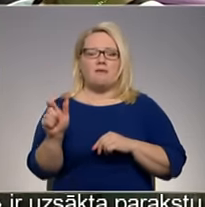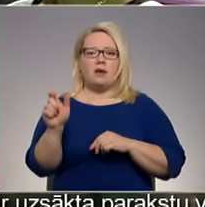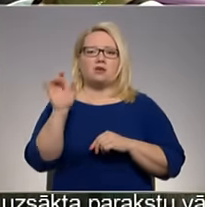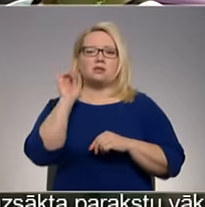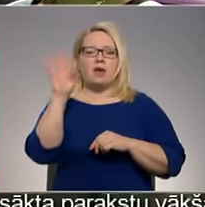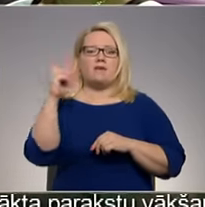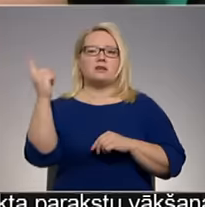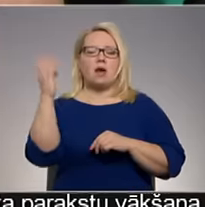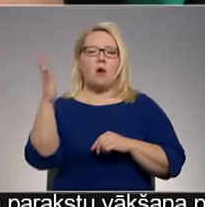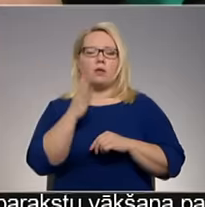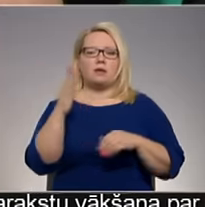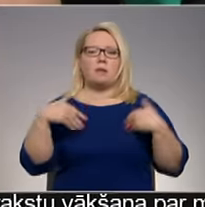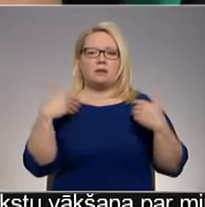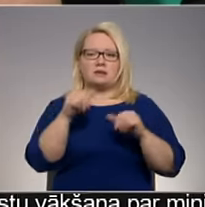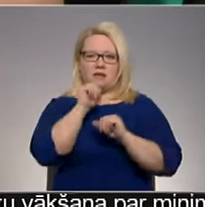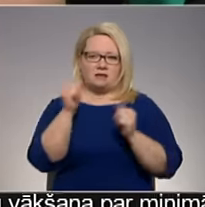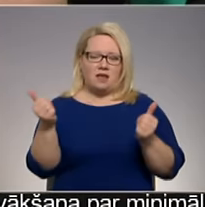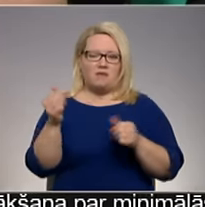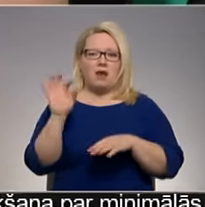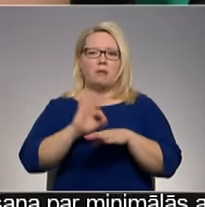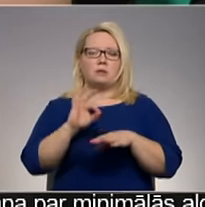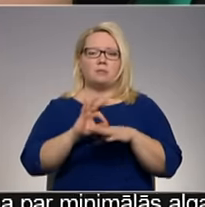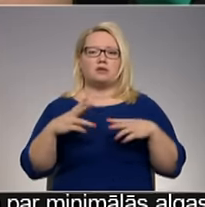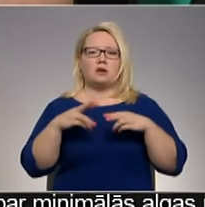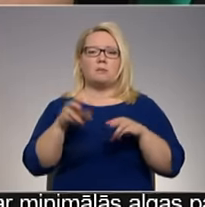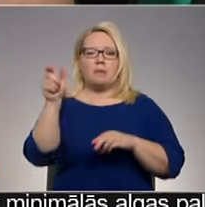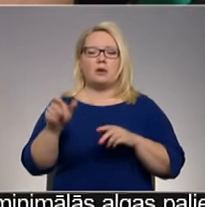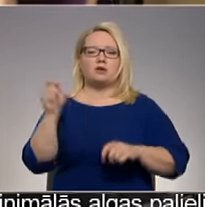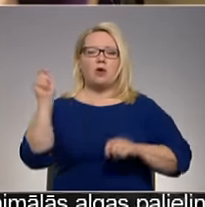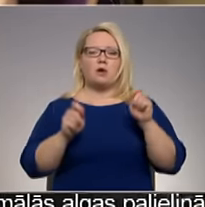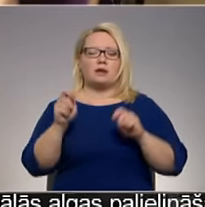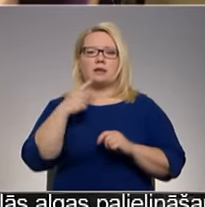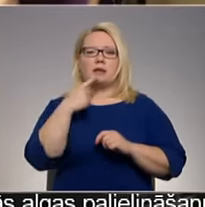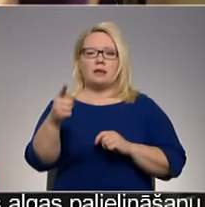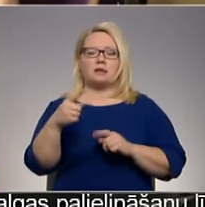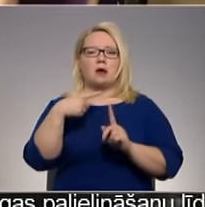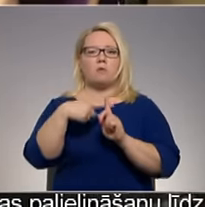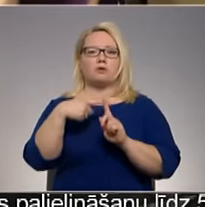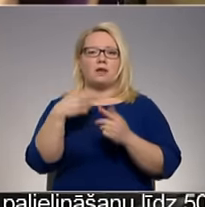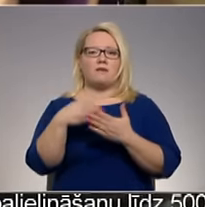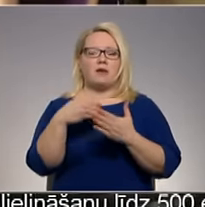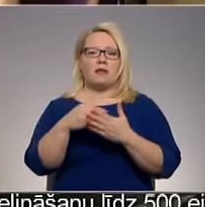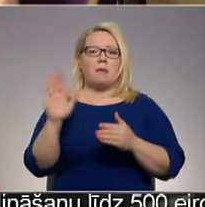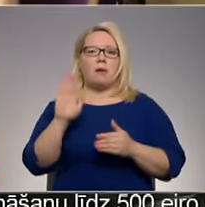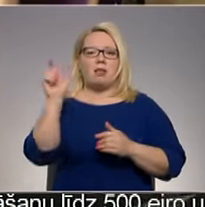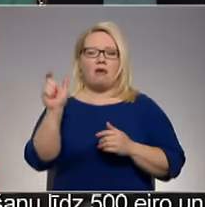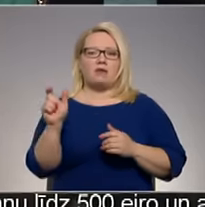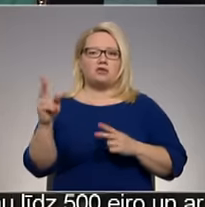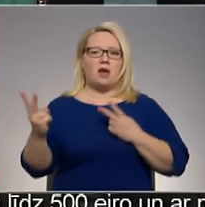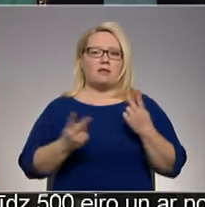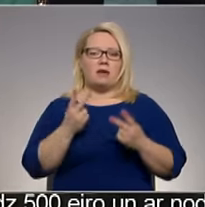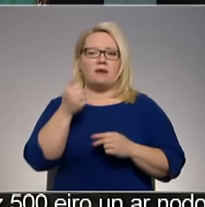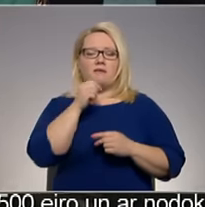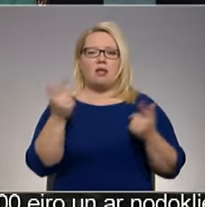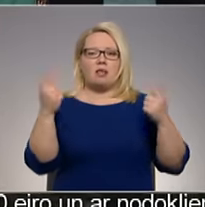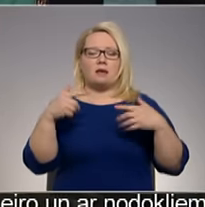slavas saulītē gozēties nevar. Apslimušais premjeras vēstulē kongresam norādījis, ka pozitīvu vērtē Belēviča enerģiju. Viņam vēl